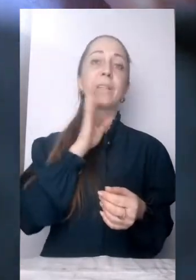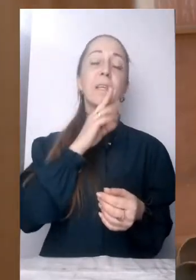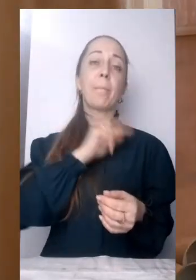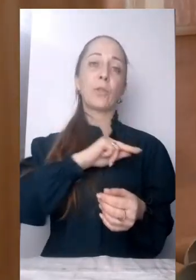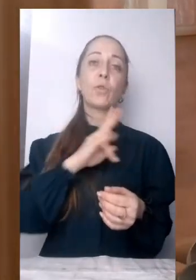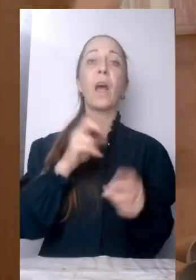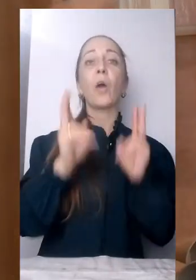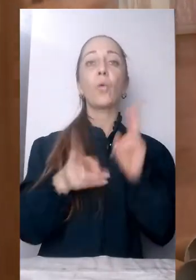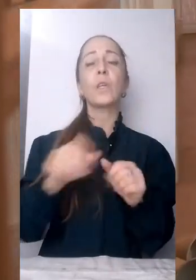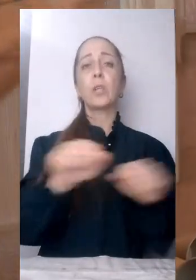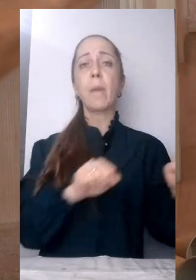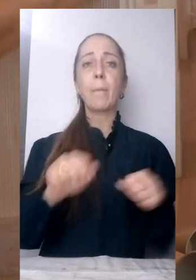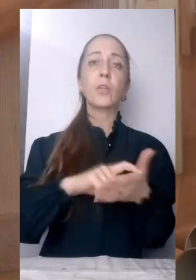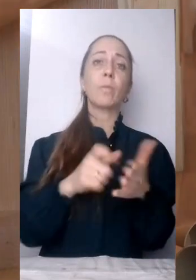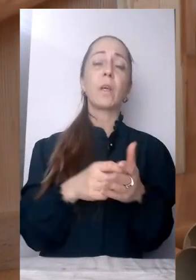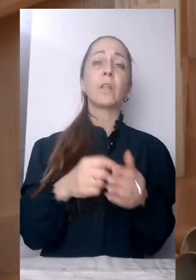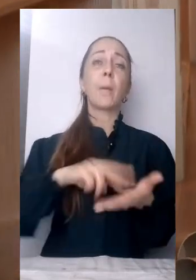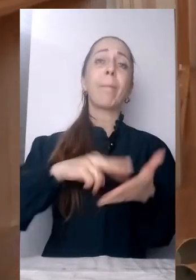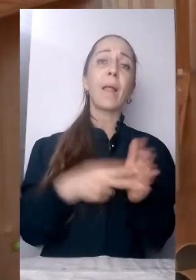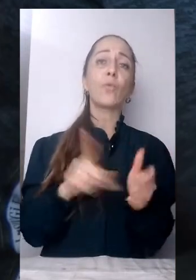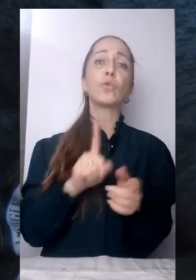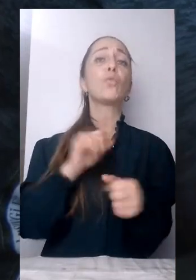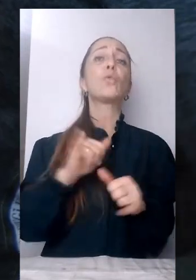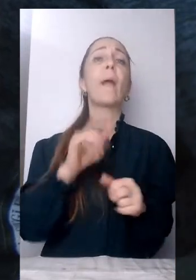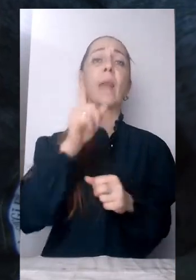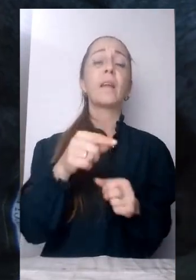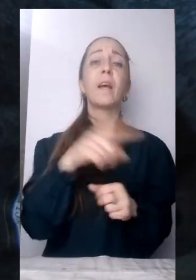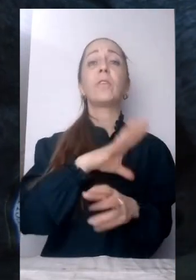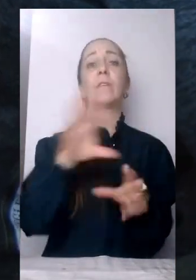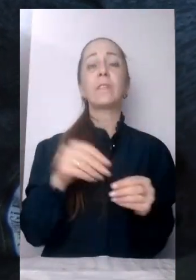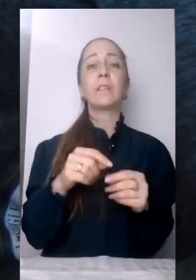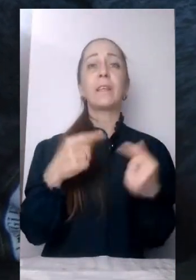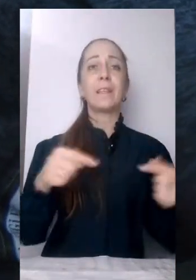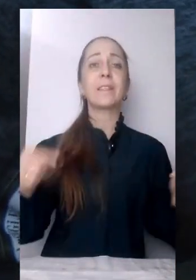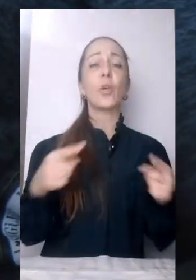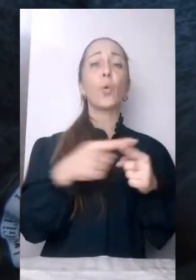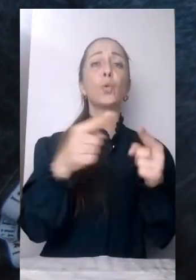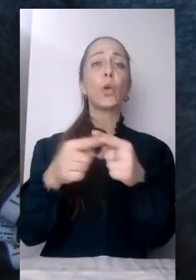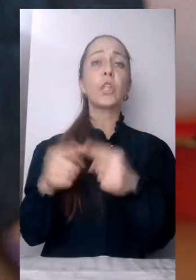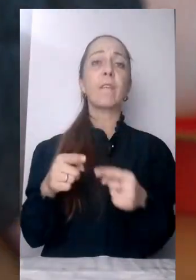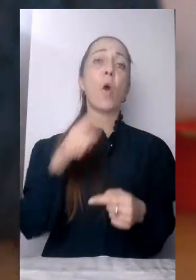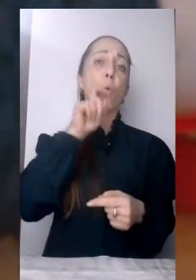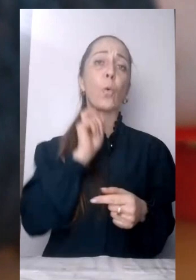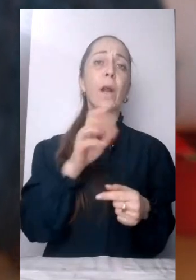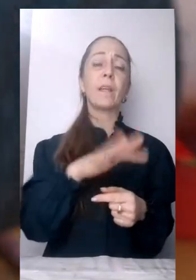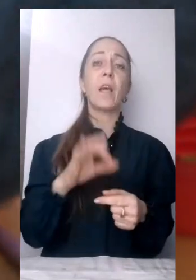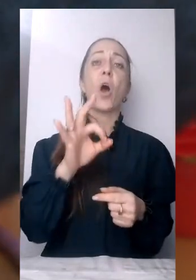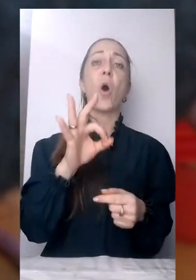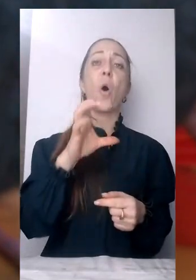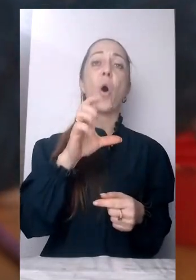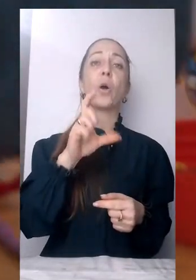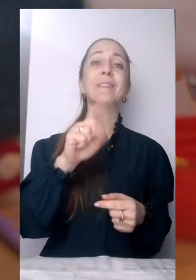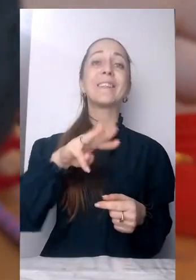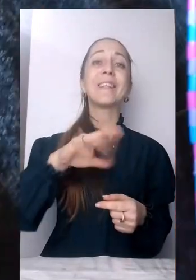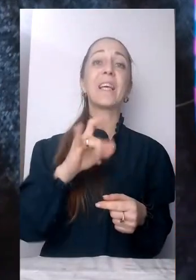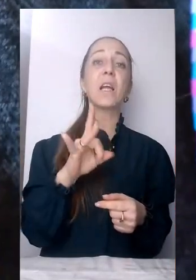маршрути, діти граються тут. Вони всі з різних куточків країни. Дев'ятирічна Софія з міста Охтирка, що на Сумщині. Каже, їхня сім'я втекла